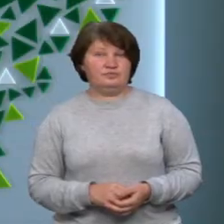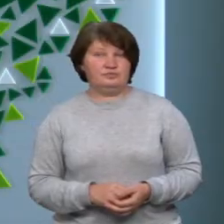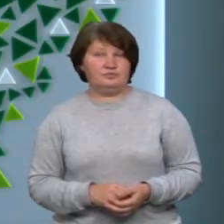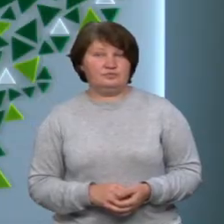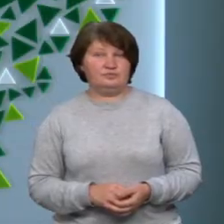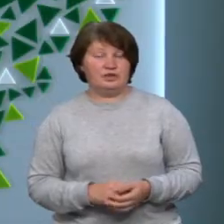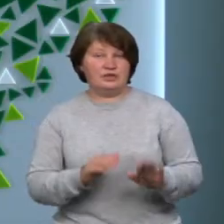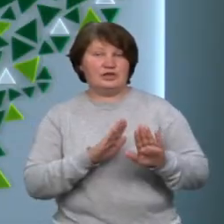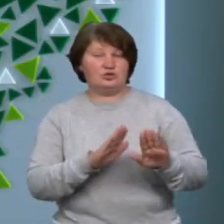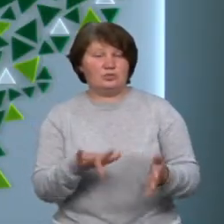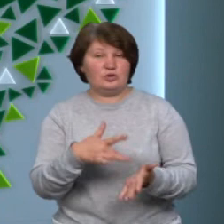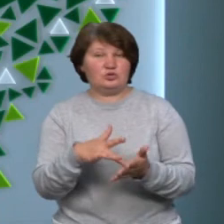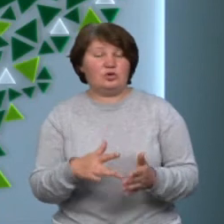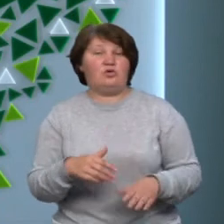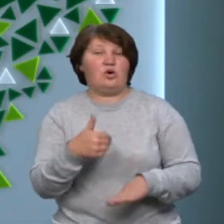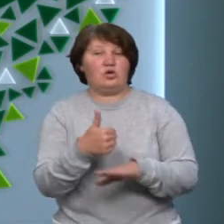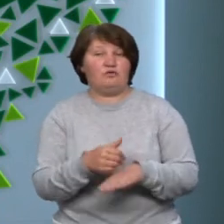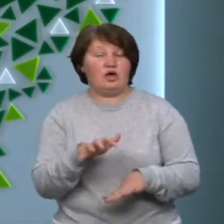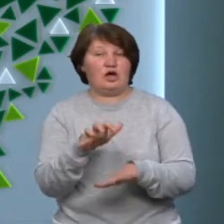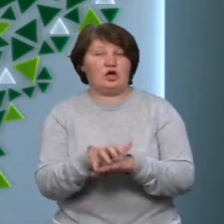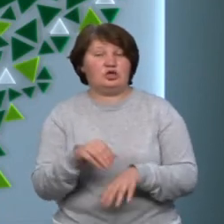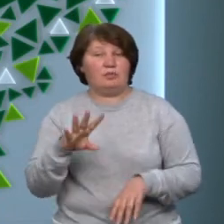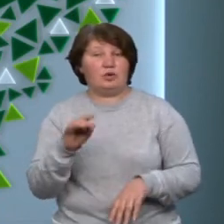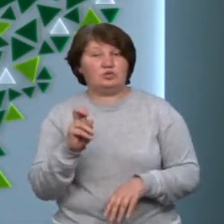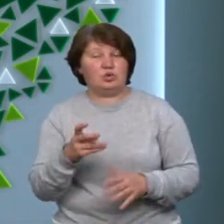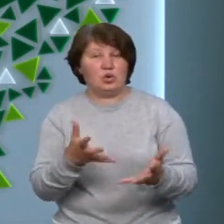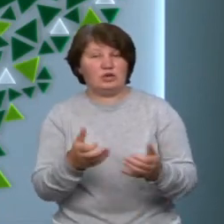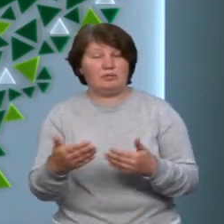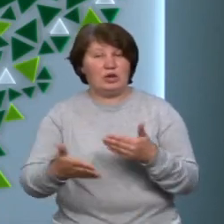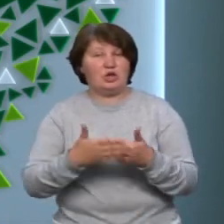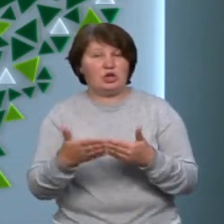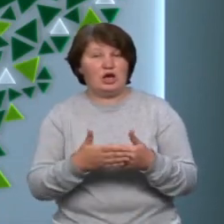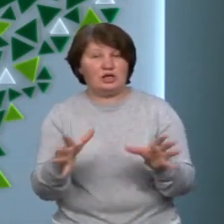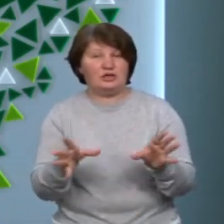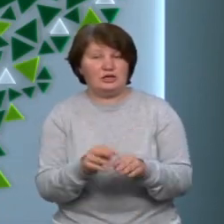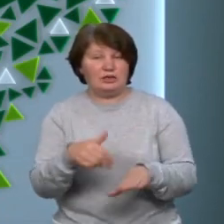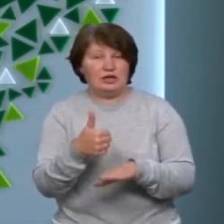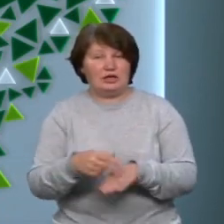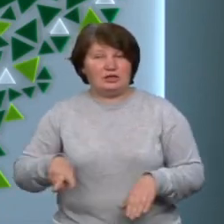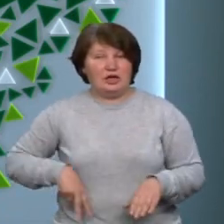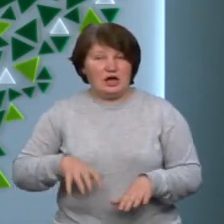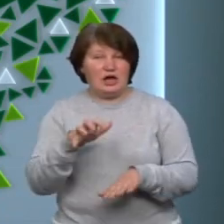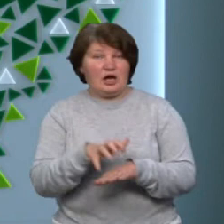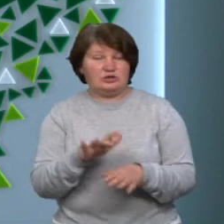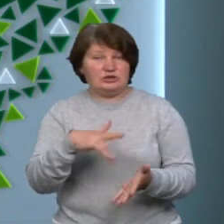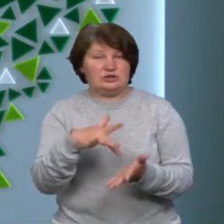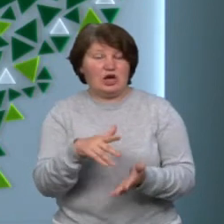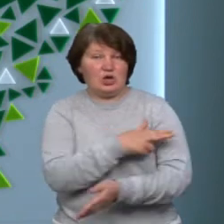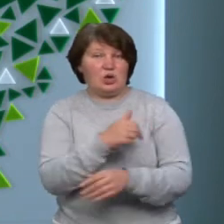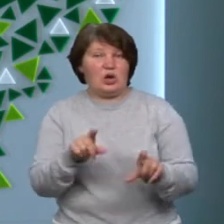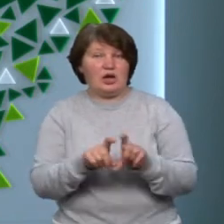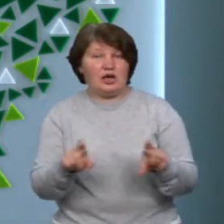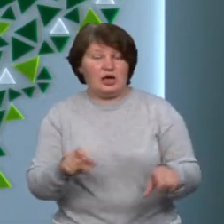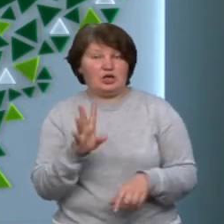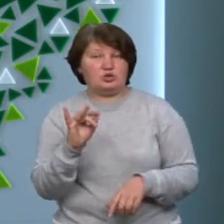Заступниця міського голови Калуша Наталія Табачук отримала догану разом із генеральним директором Калузької центральної лікарні Іваном